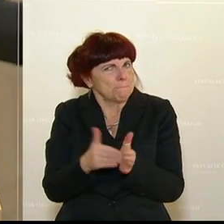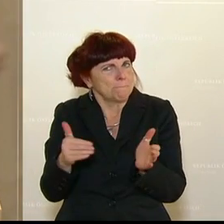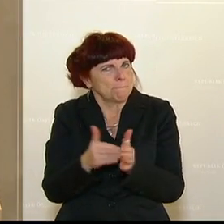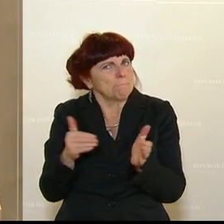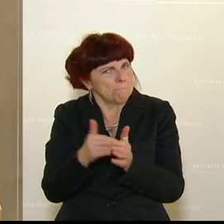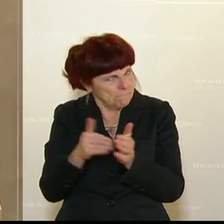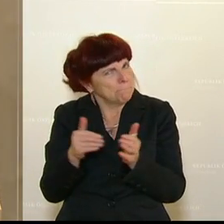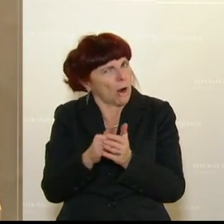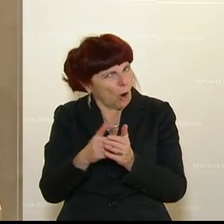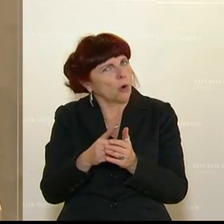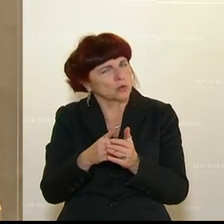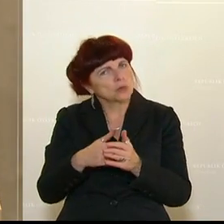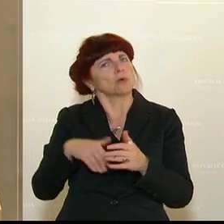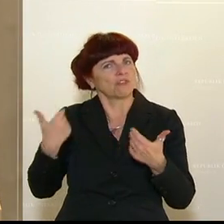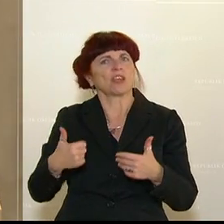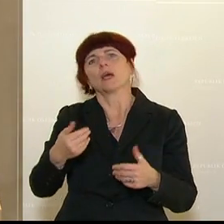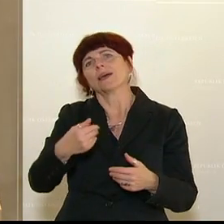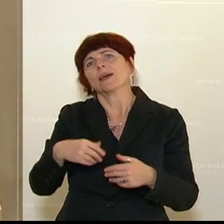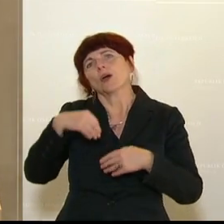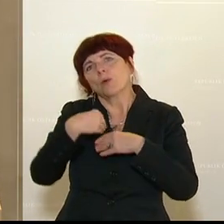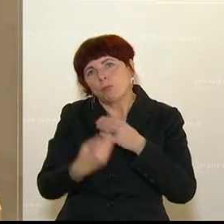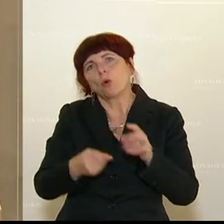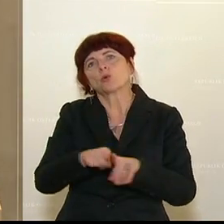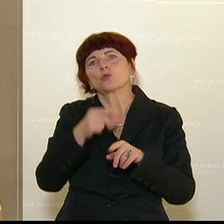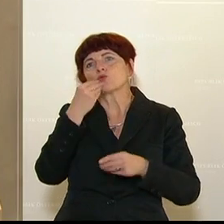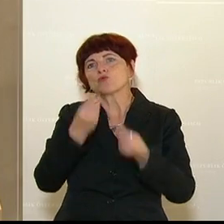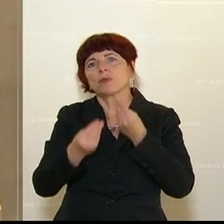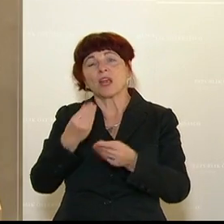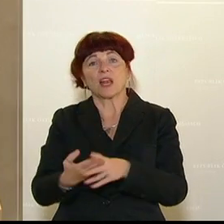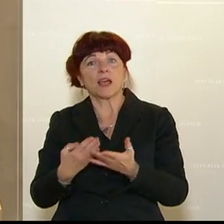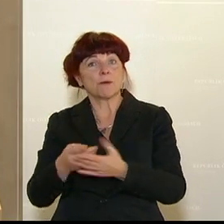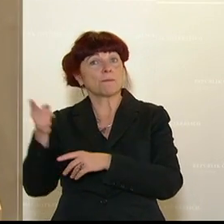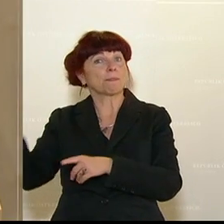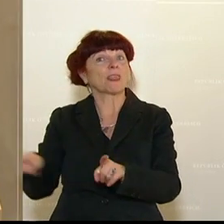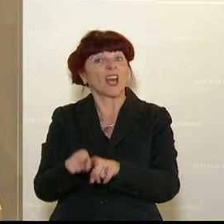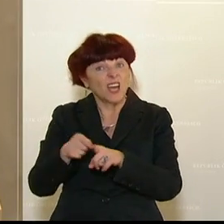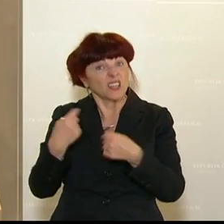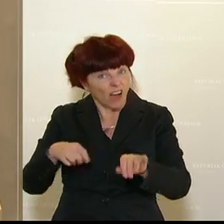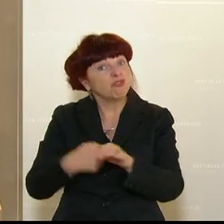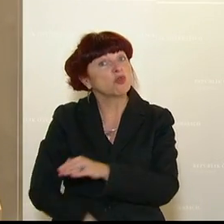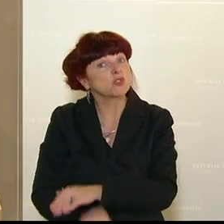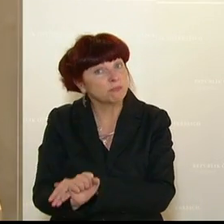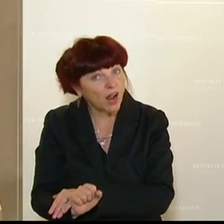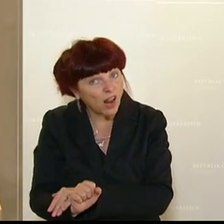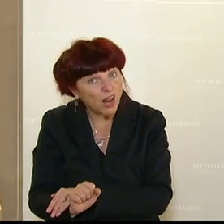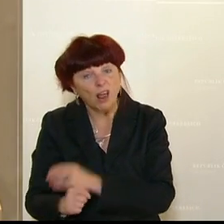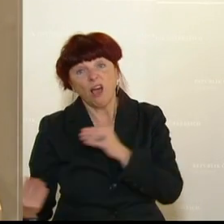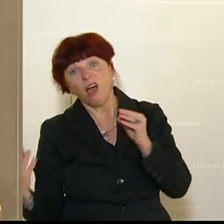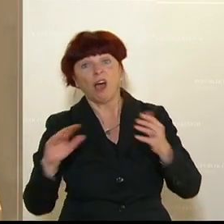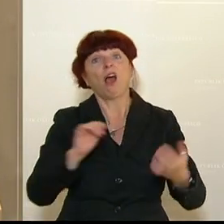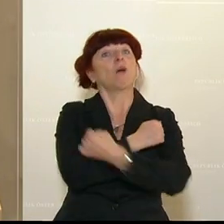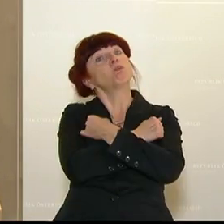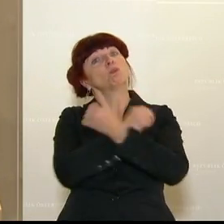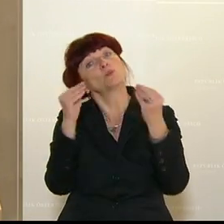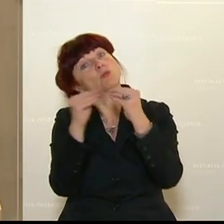Fußball erlaubt das. Da dürfen 22 einen Ball nachlaufen, wenn er da geschossen wird, fallen sie sich um den Hals, busteln sie an und alles Mögliche. Aber, ist